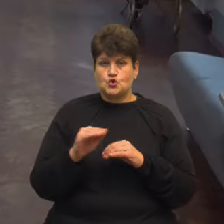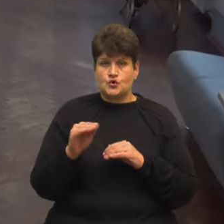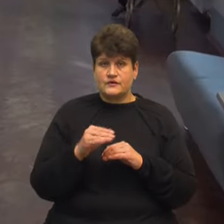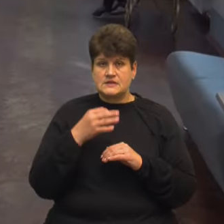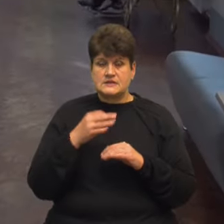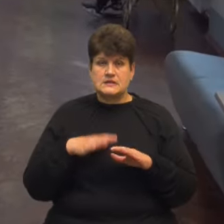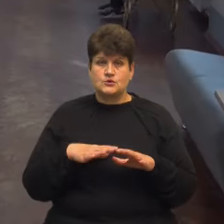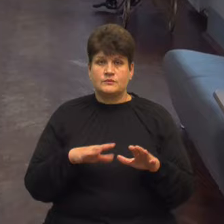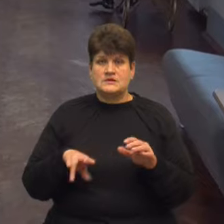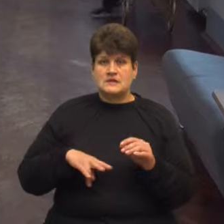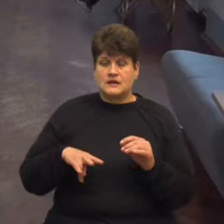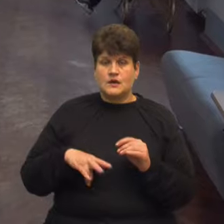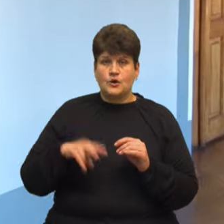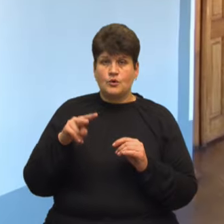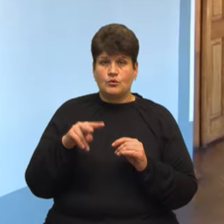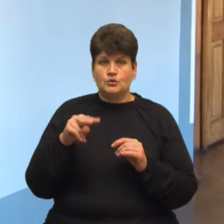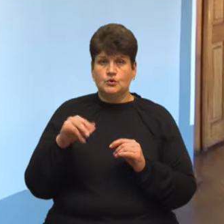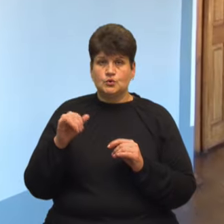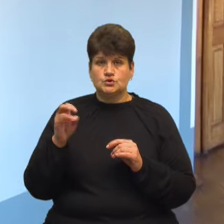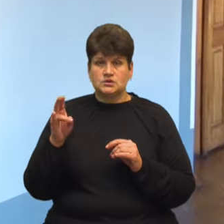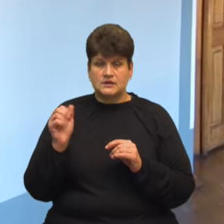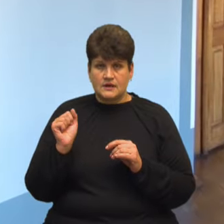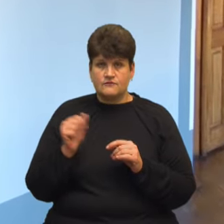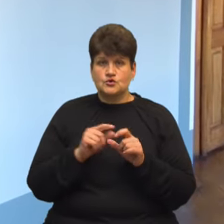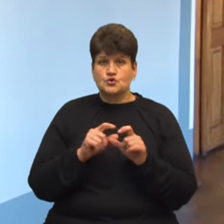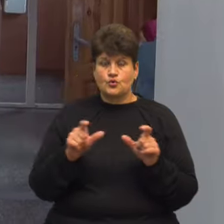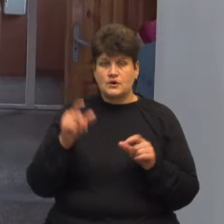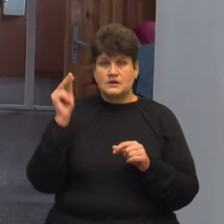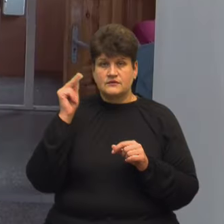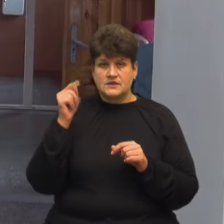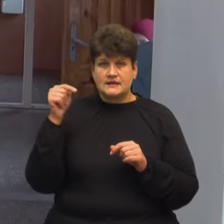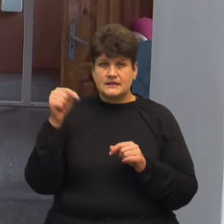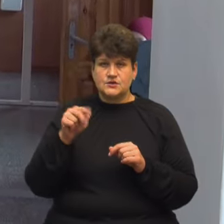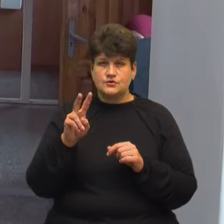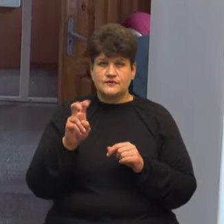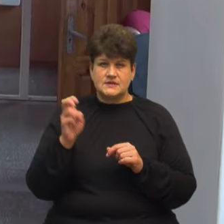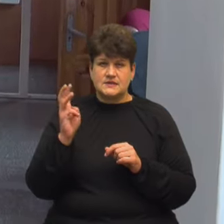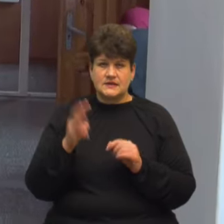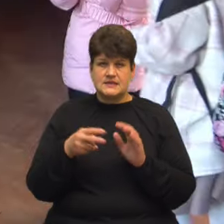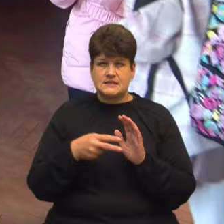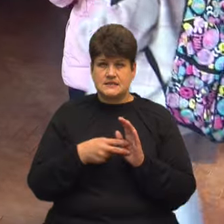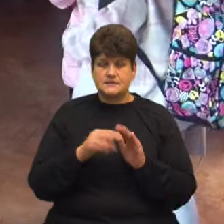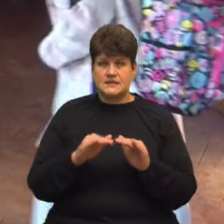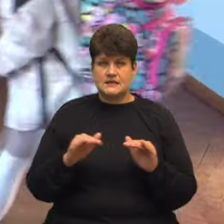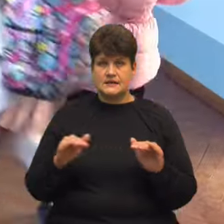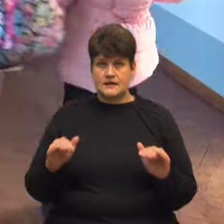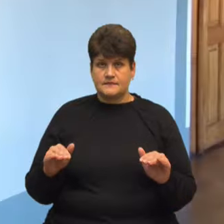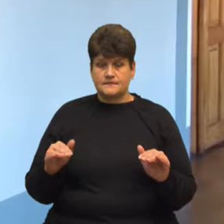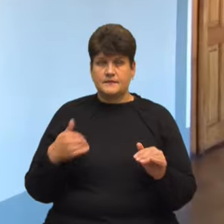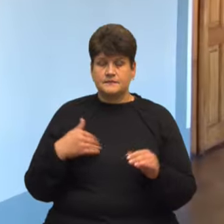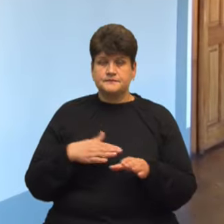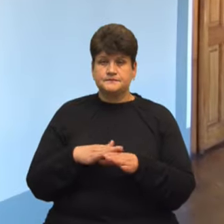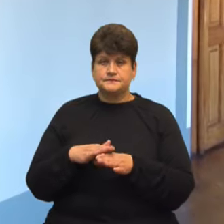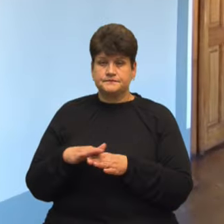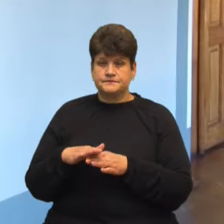заступниця директора Любов Лужна. За її словами, у школі навчається 1237 дітей Ми дотримуємося